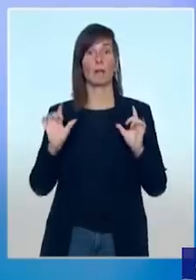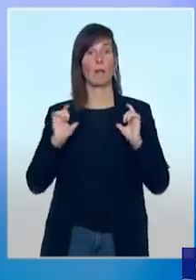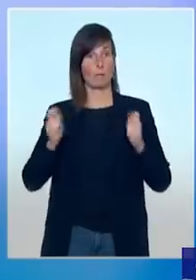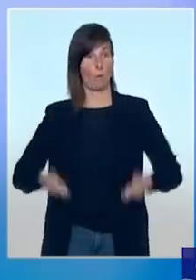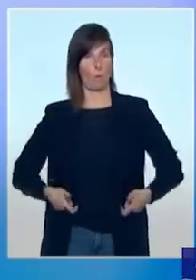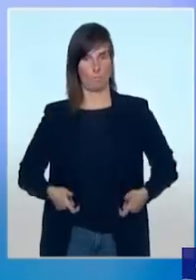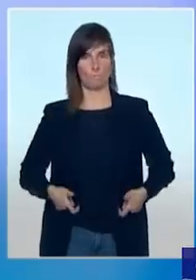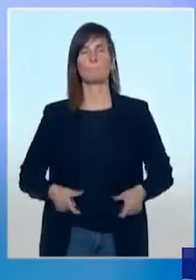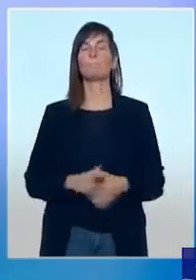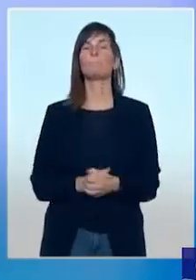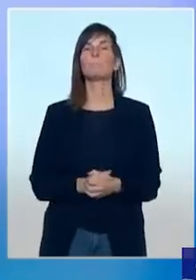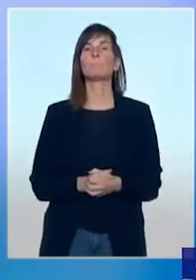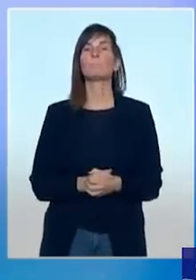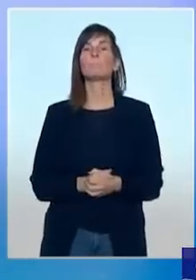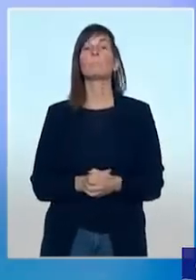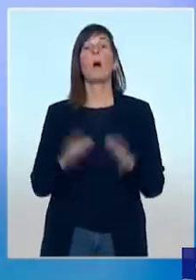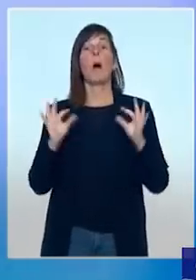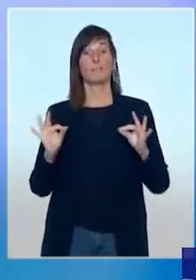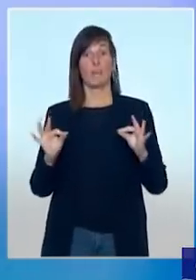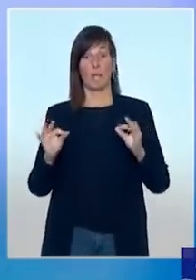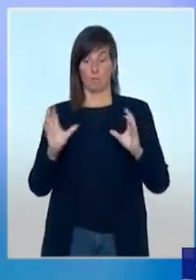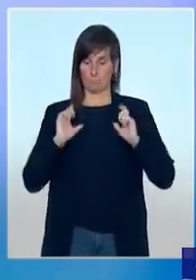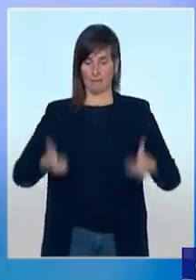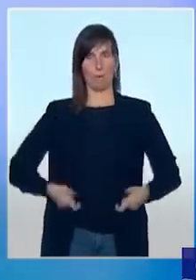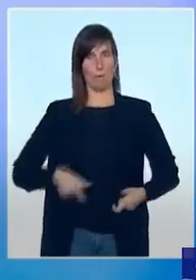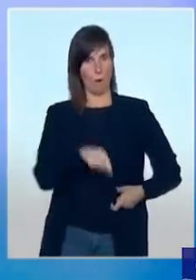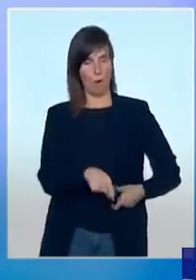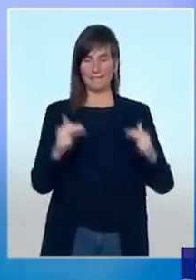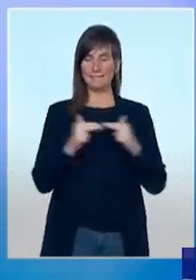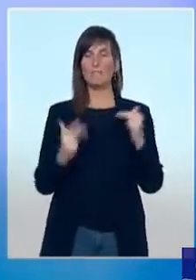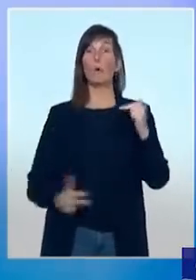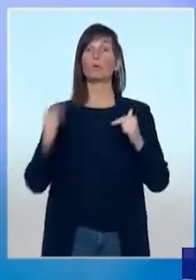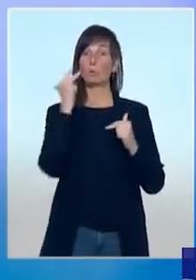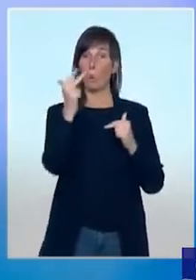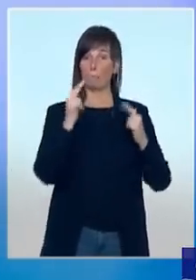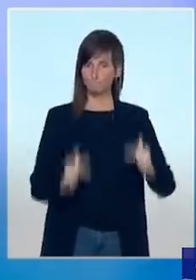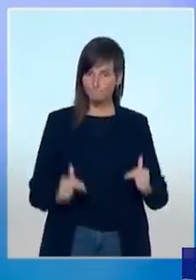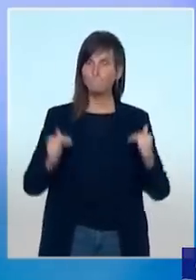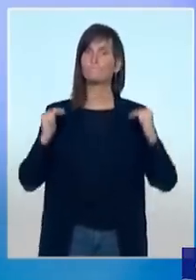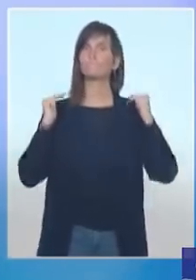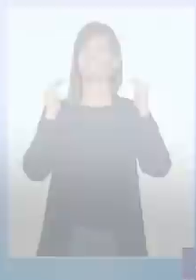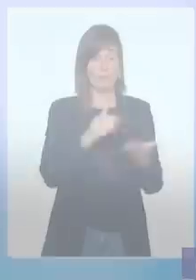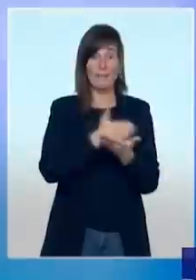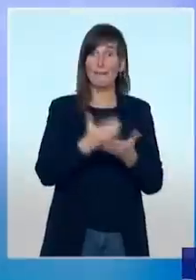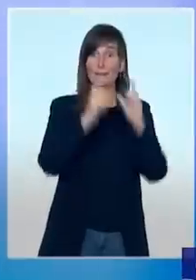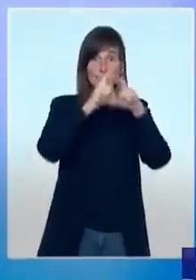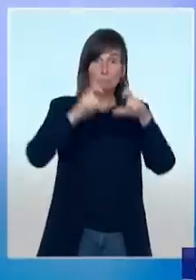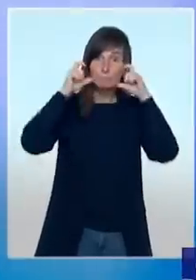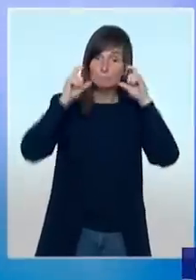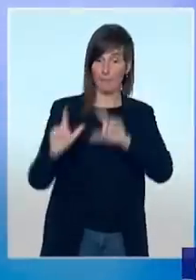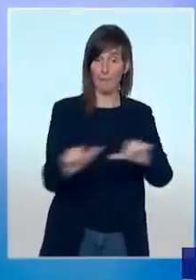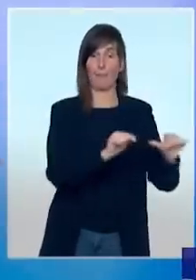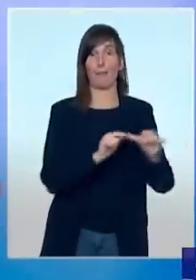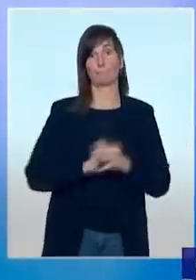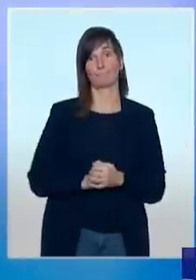Nous allons rehausser au niveau 3 le protocole sanitaire s'appliquant aux écoles primaires. Pour les enfants du